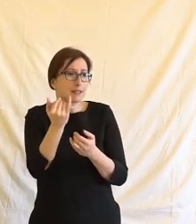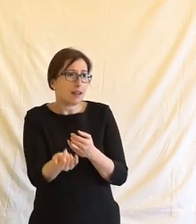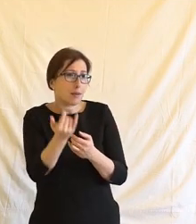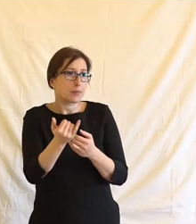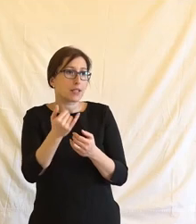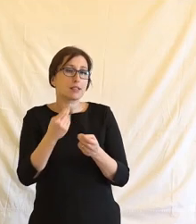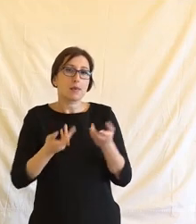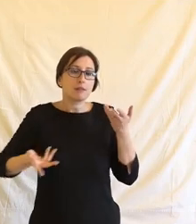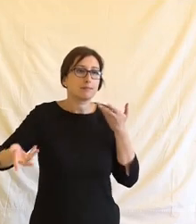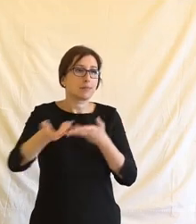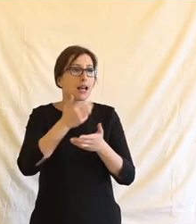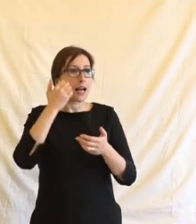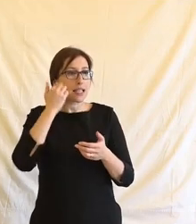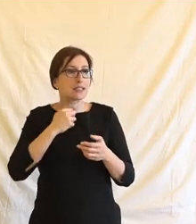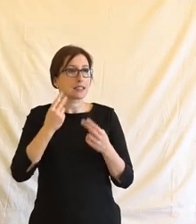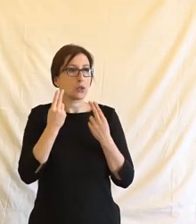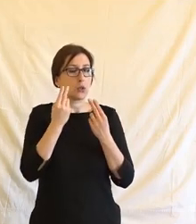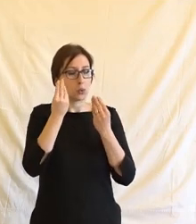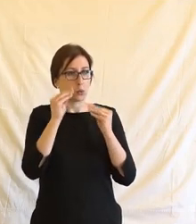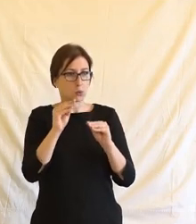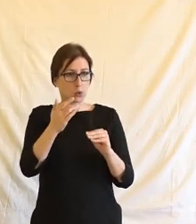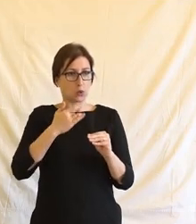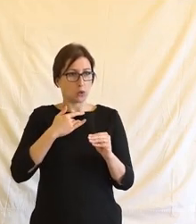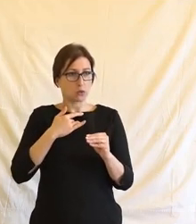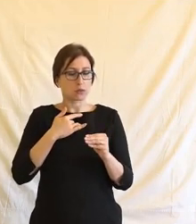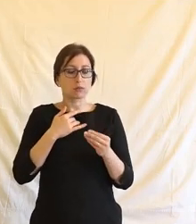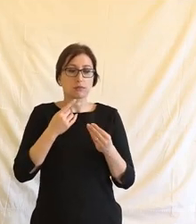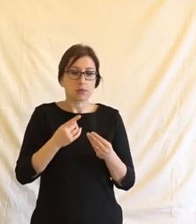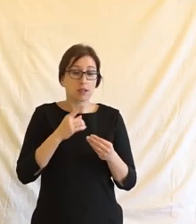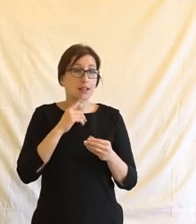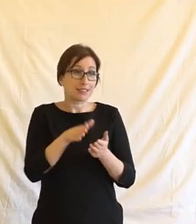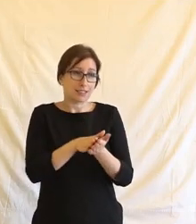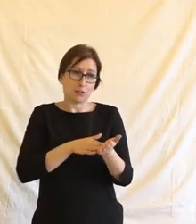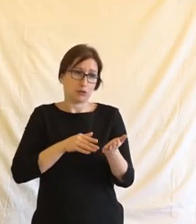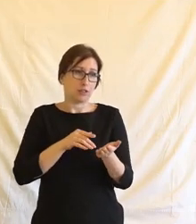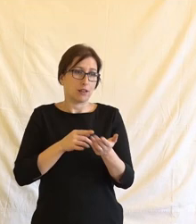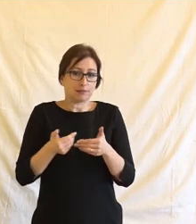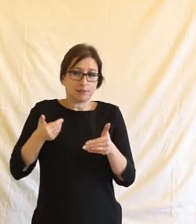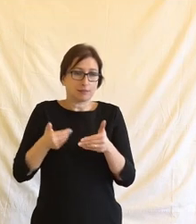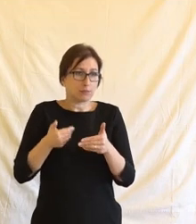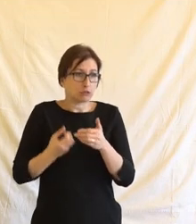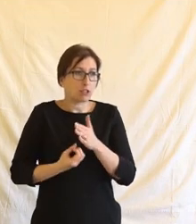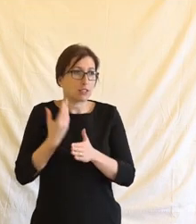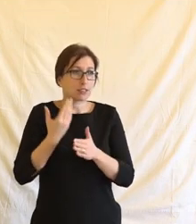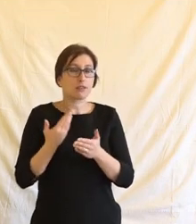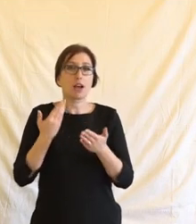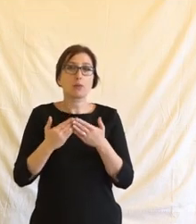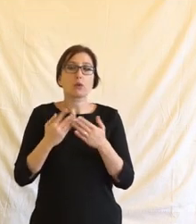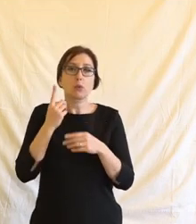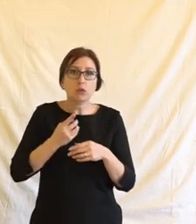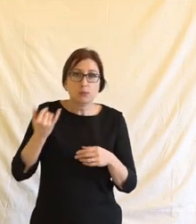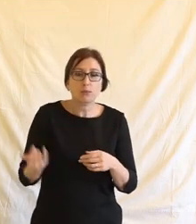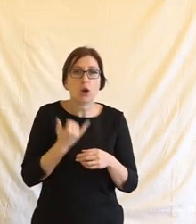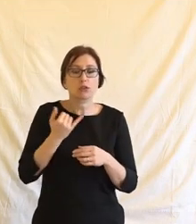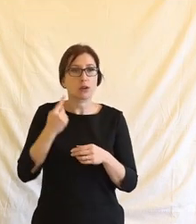celá tato debata o lidské důstojnosti a technologiích si myslím, že je taky úplně na začátku. A je potřeba pořád vnímat, že